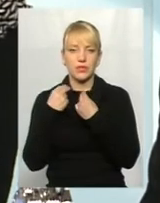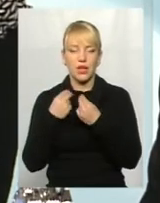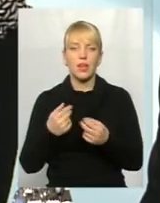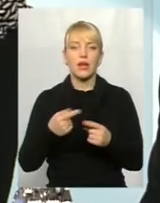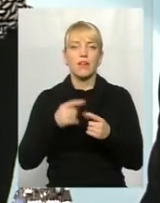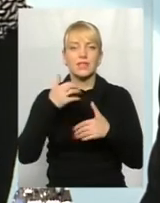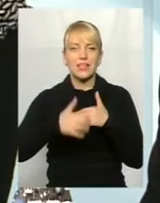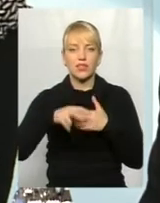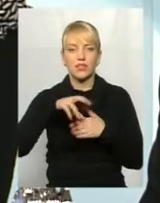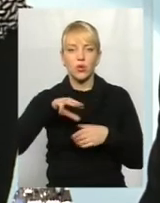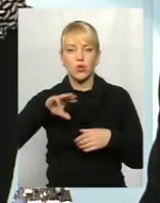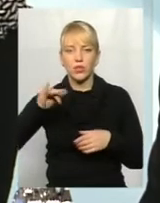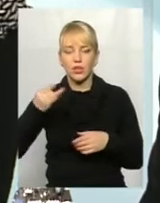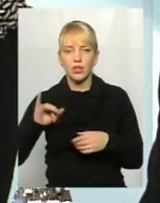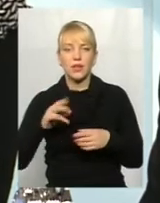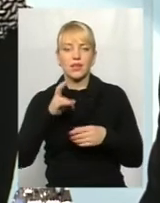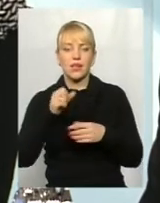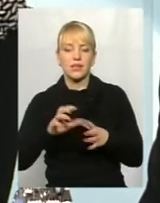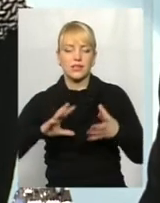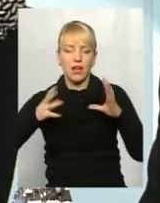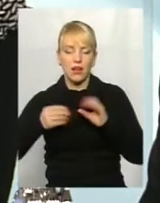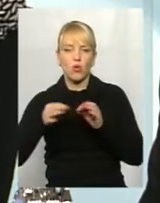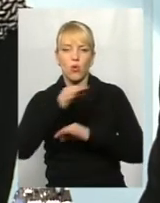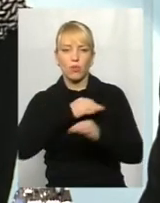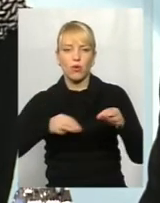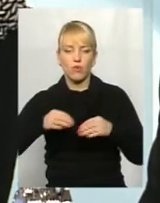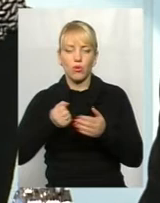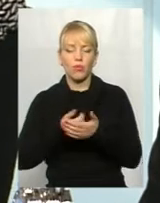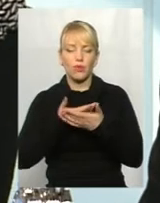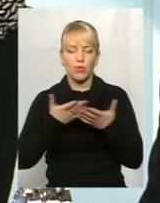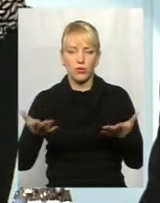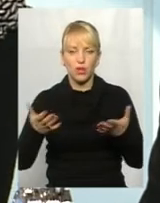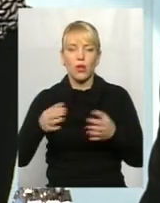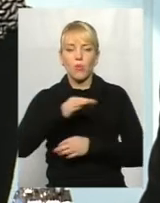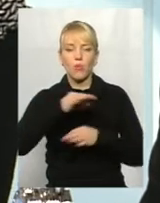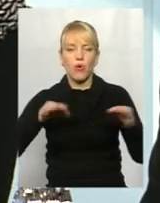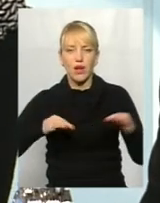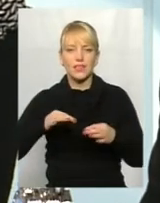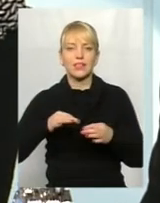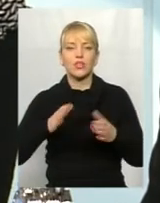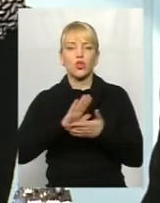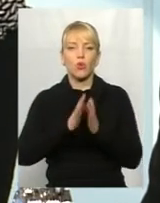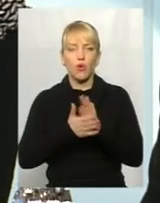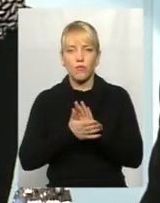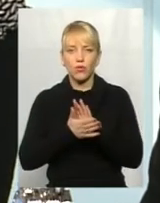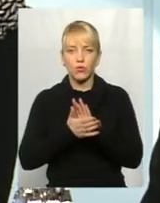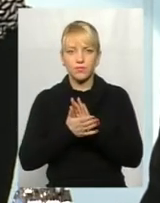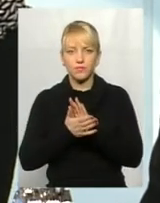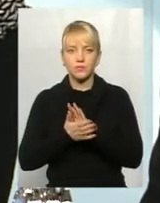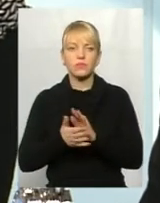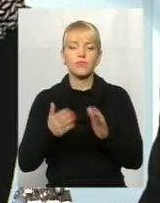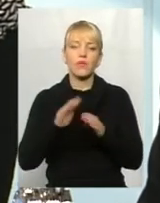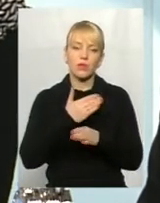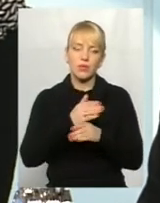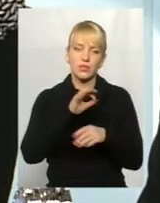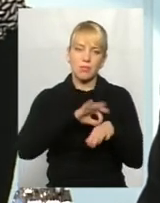загального обговорення оприлюднити проєкт типового договору між пацієнтом і лікарем. Можливо, туди будуть внесені якісь